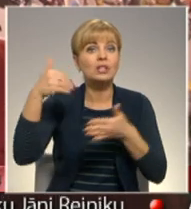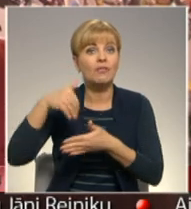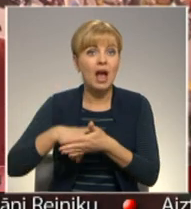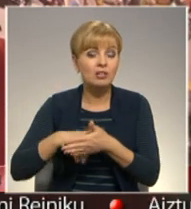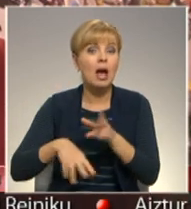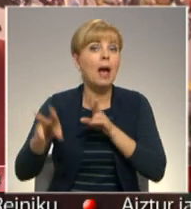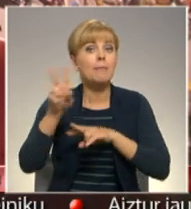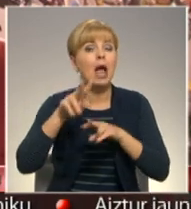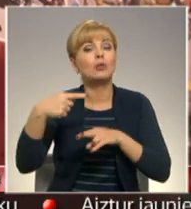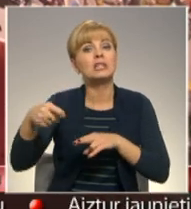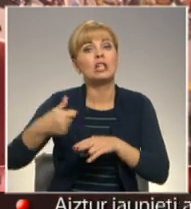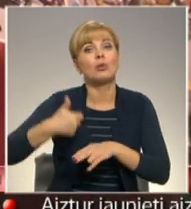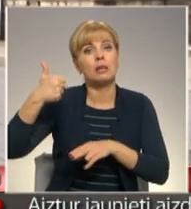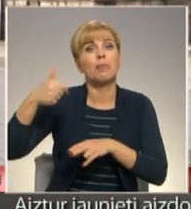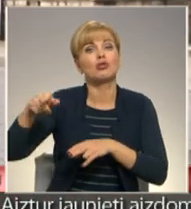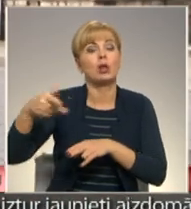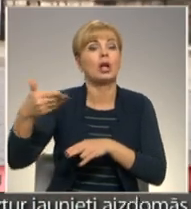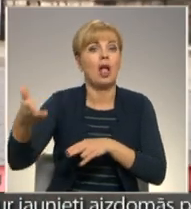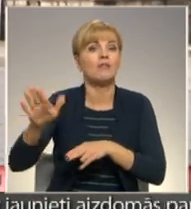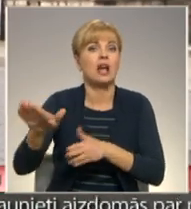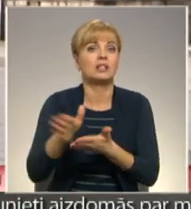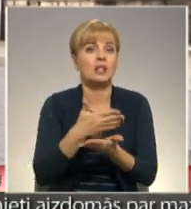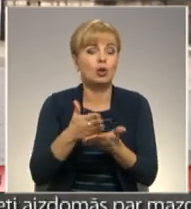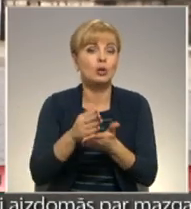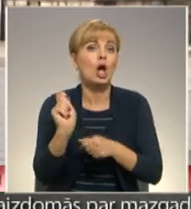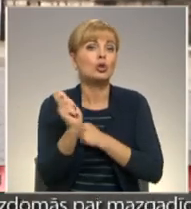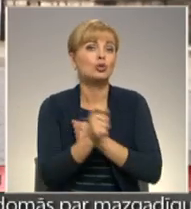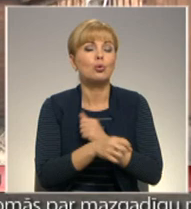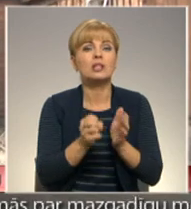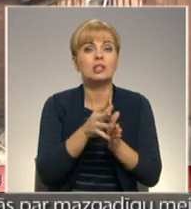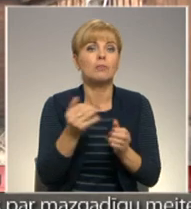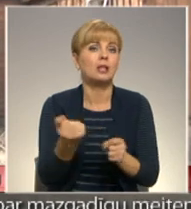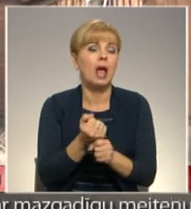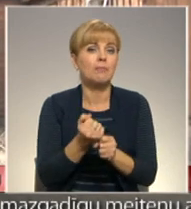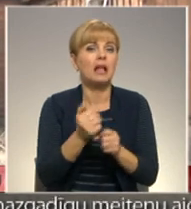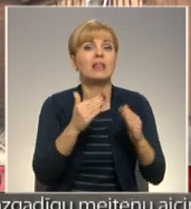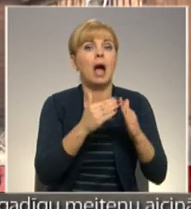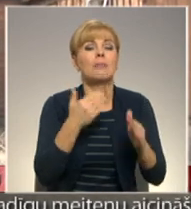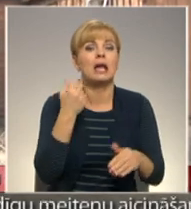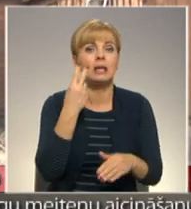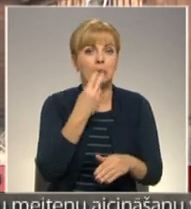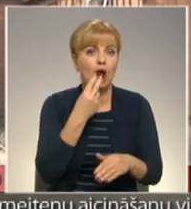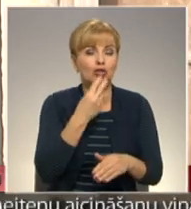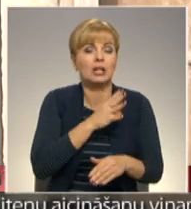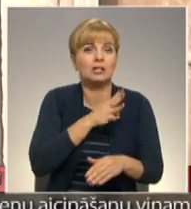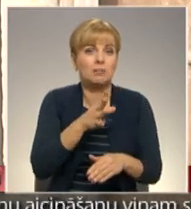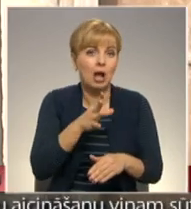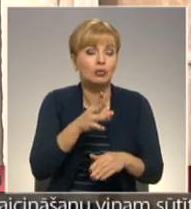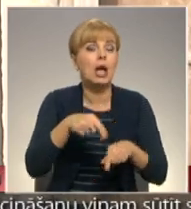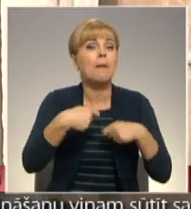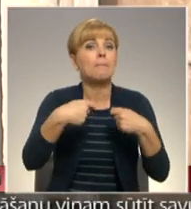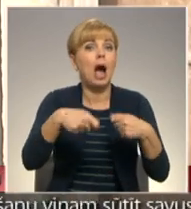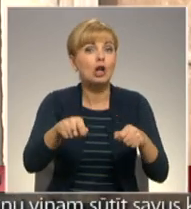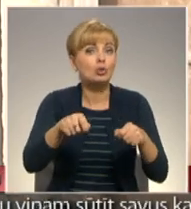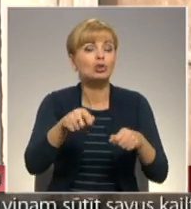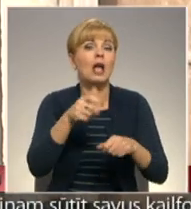barīd viņš meklē citi īpašnieki, kas to var sakārtot. Tomēr sodu sistēma nepadara nam īpašnieks bagātākus. Ēkas tiek izlikts pārdošanā, bet